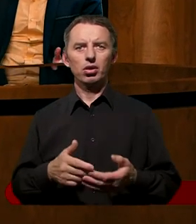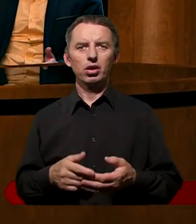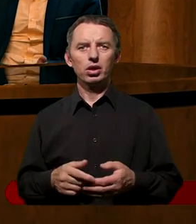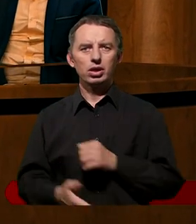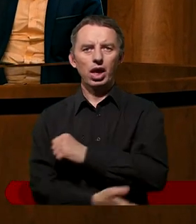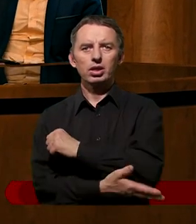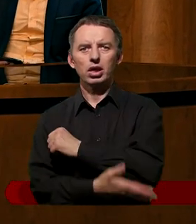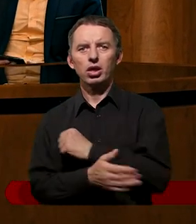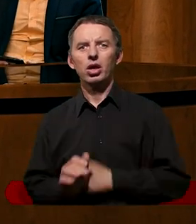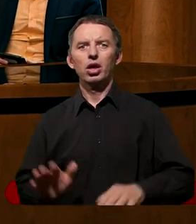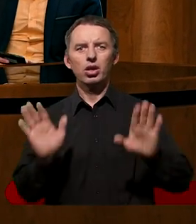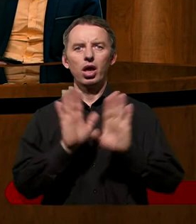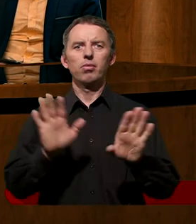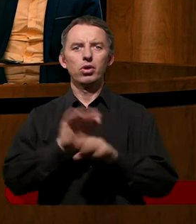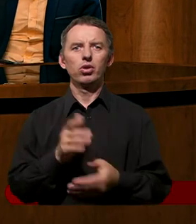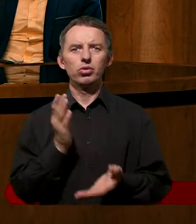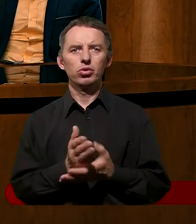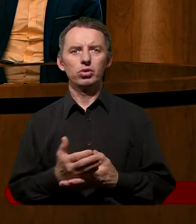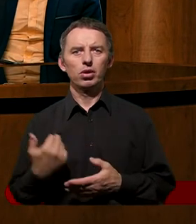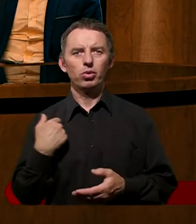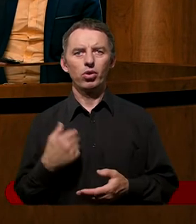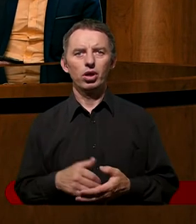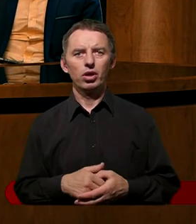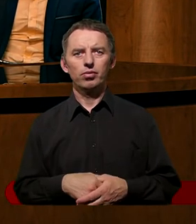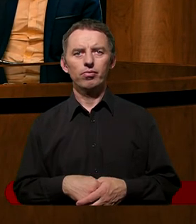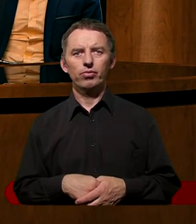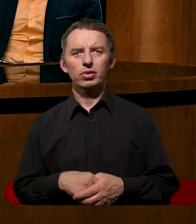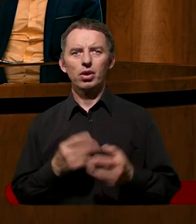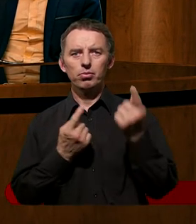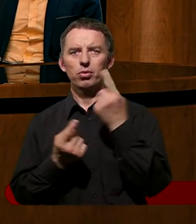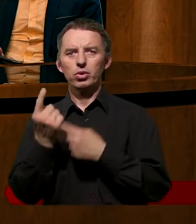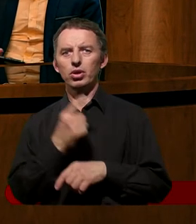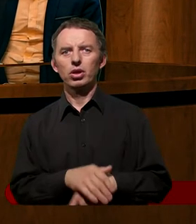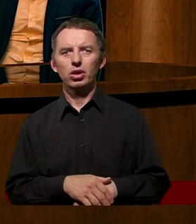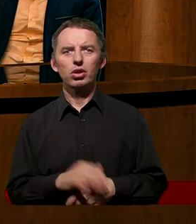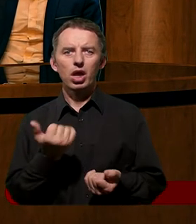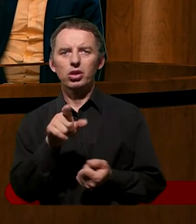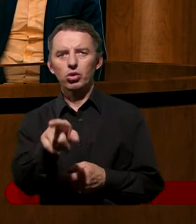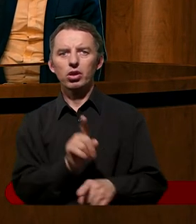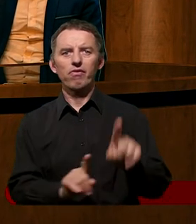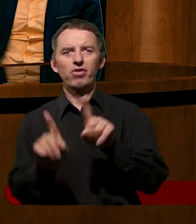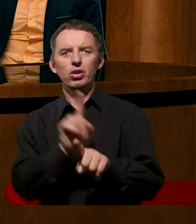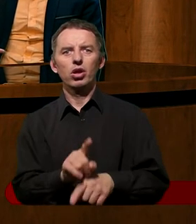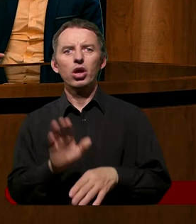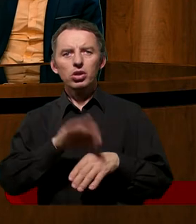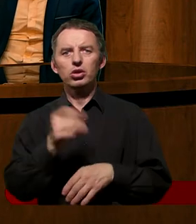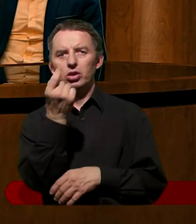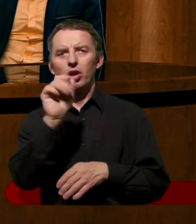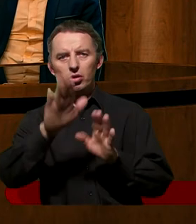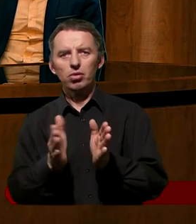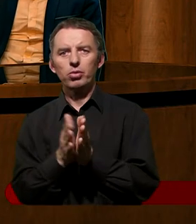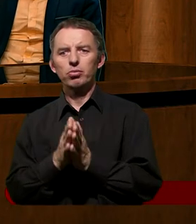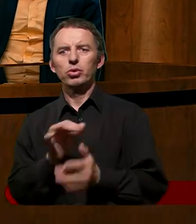zacząłem iść na to nabożeństwo. Nie spóźniłem się, ale później pomyślałem, a gdybym tam troszeczkę poczekał, gdybym się z nią pomodlił, gdybym ją zaprosił o to